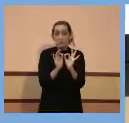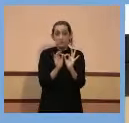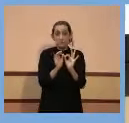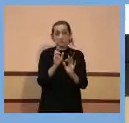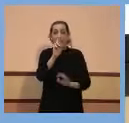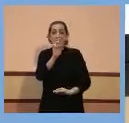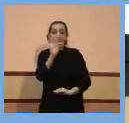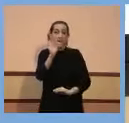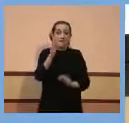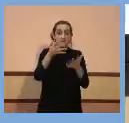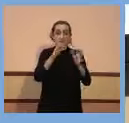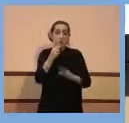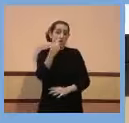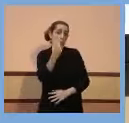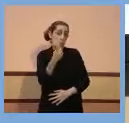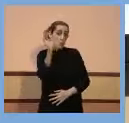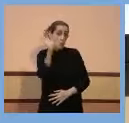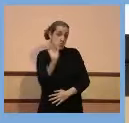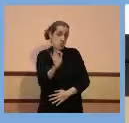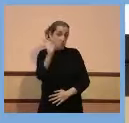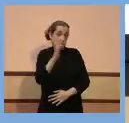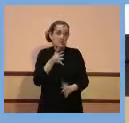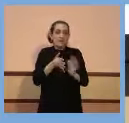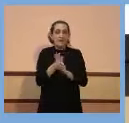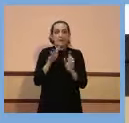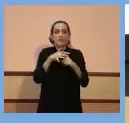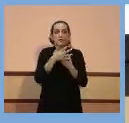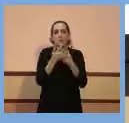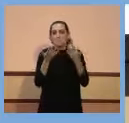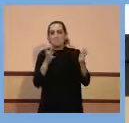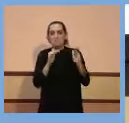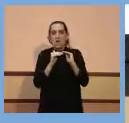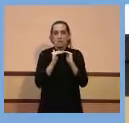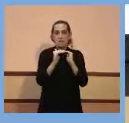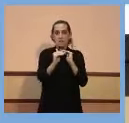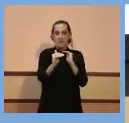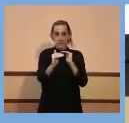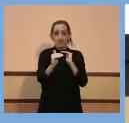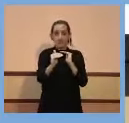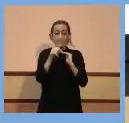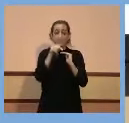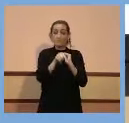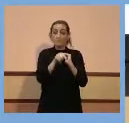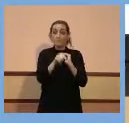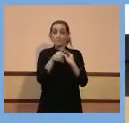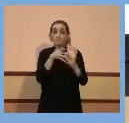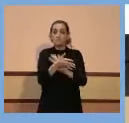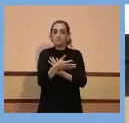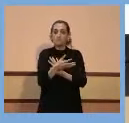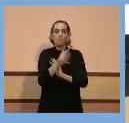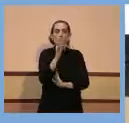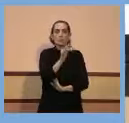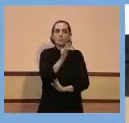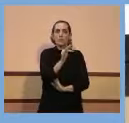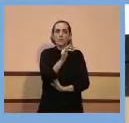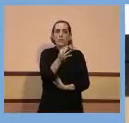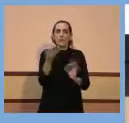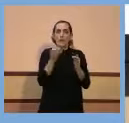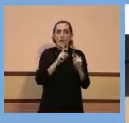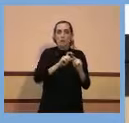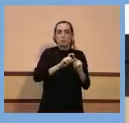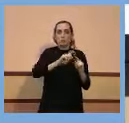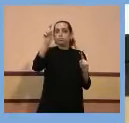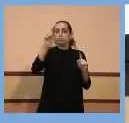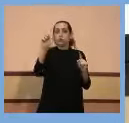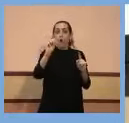de 1, per tant, en una situació d'estabilitat. Des d'aquest punt de vista, el que és bo és que no estiguem pujant, però